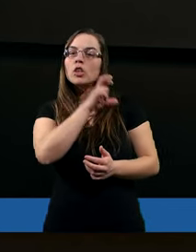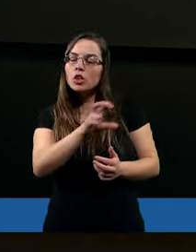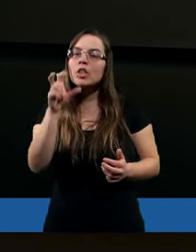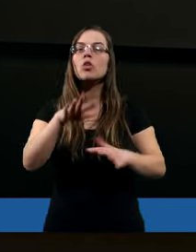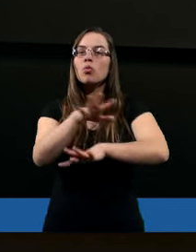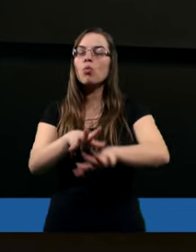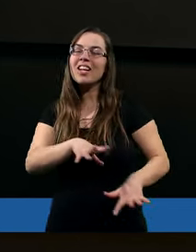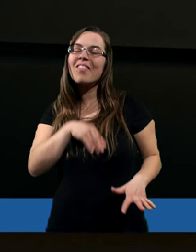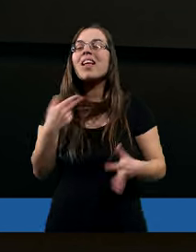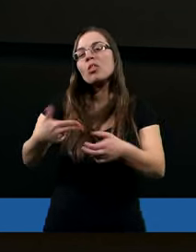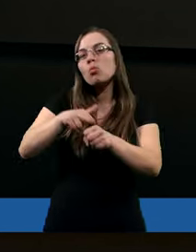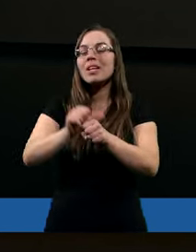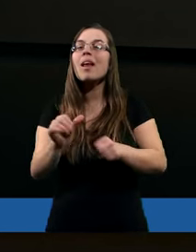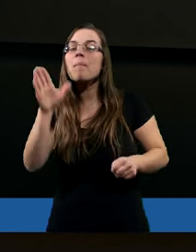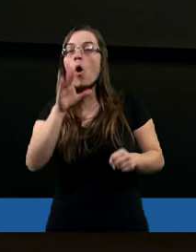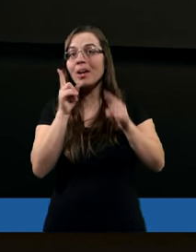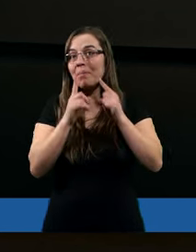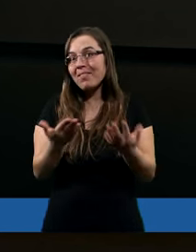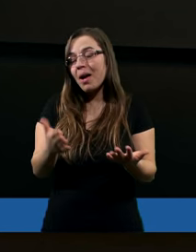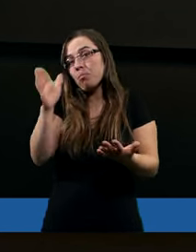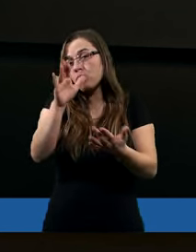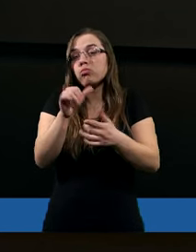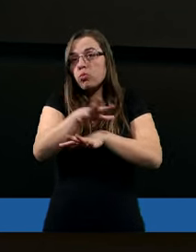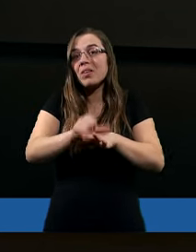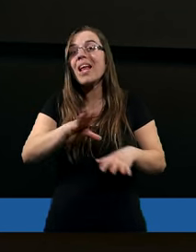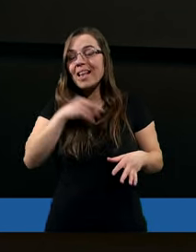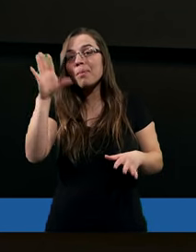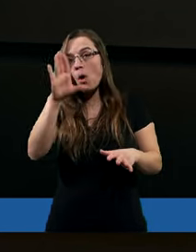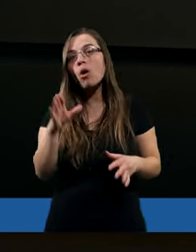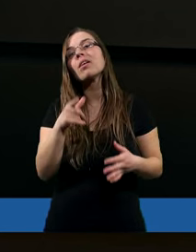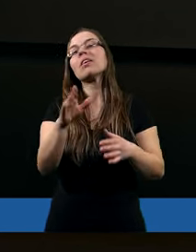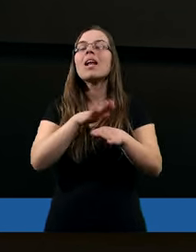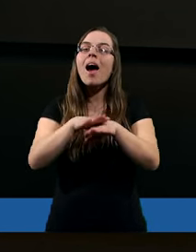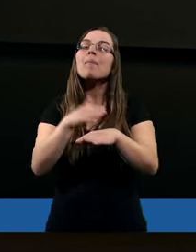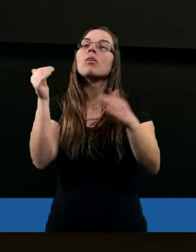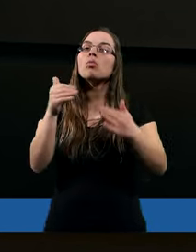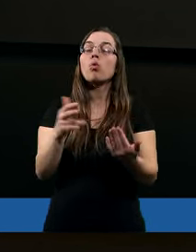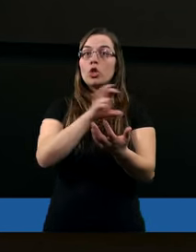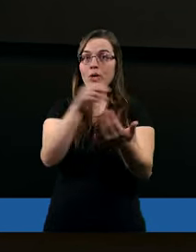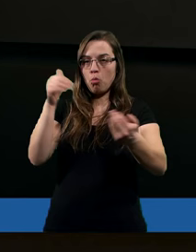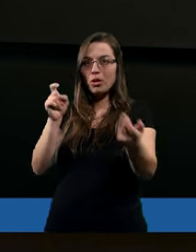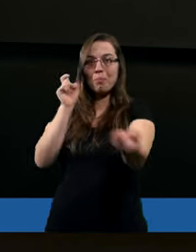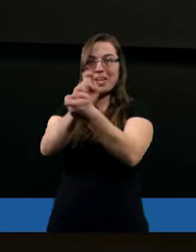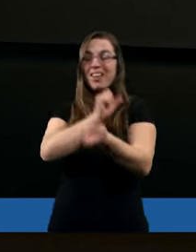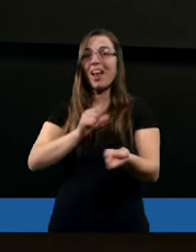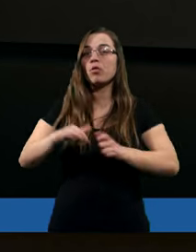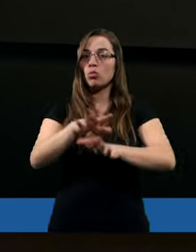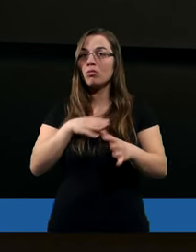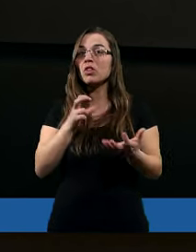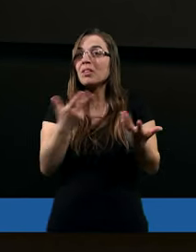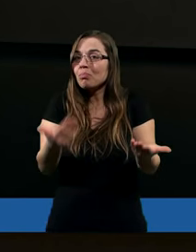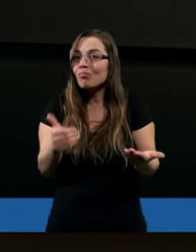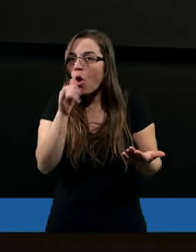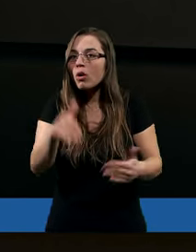Czy Duch Święty, który jest Bogiem, prawda? Możemy tak też namacalnie iść przeciwko Niemu? Tak?